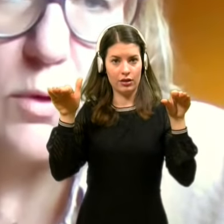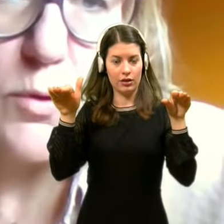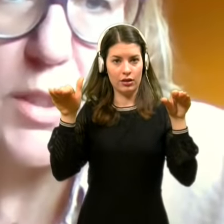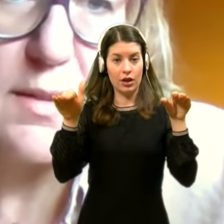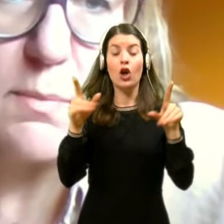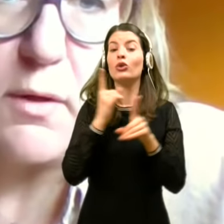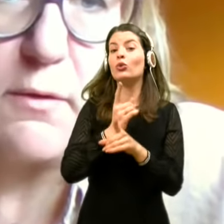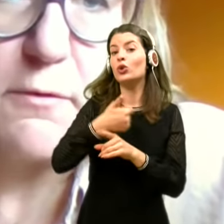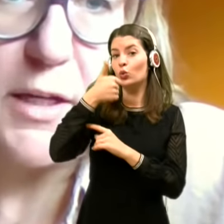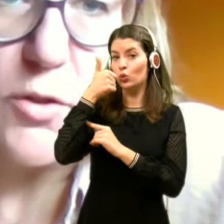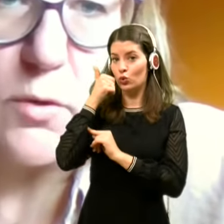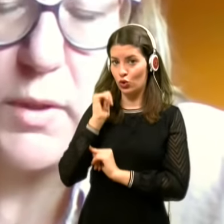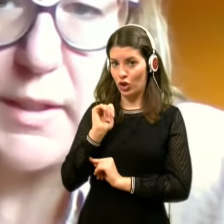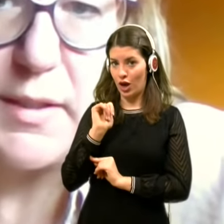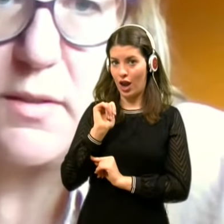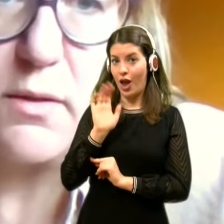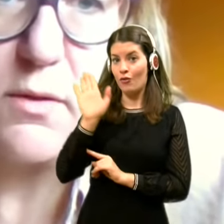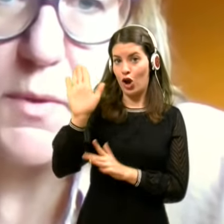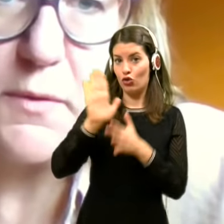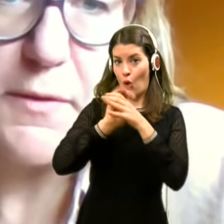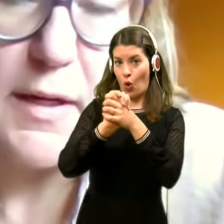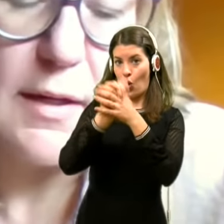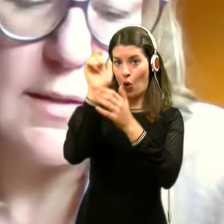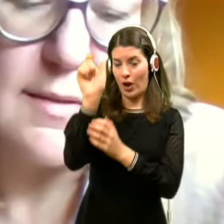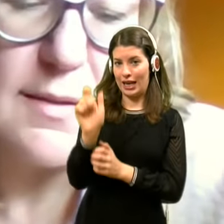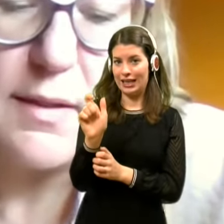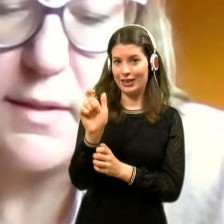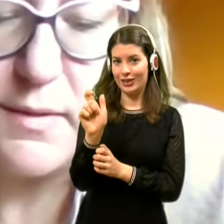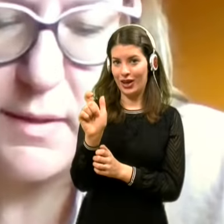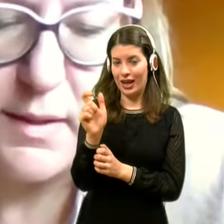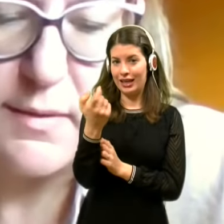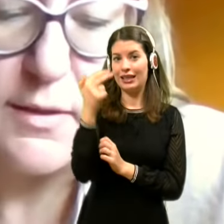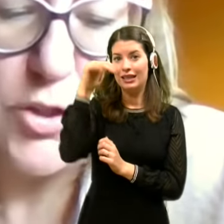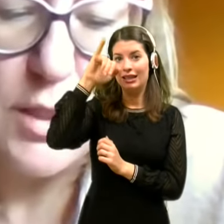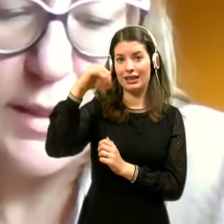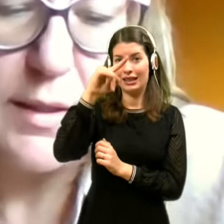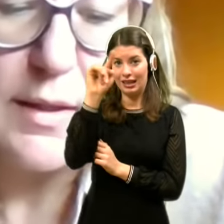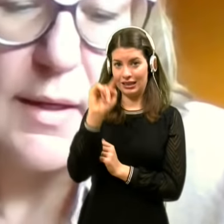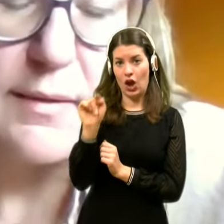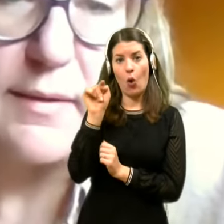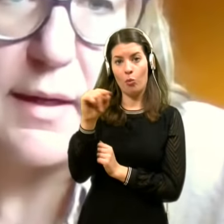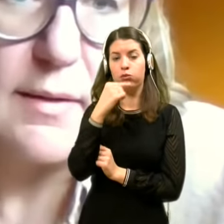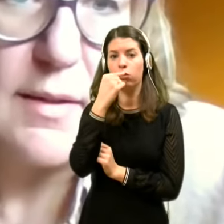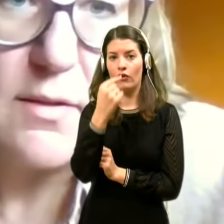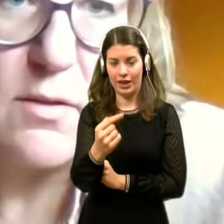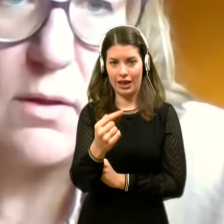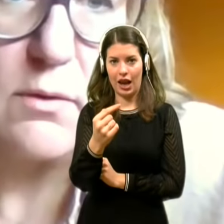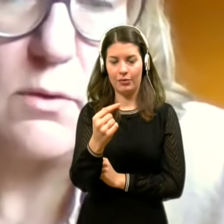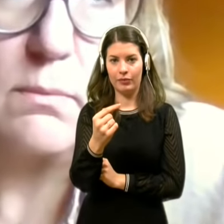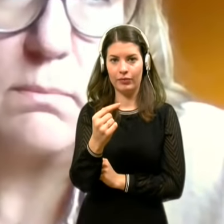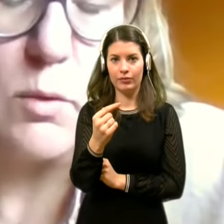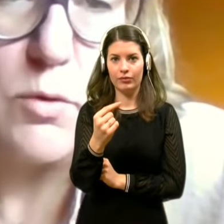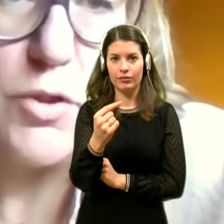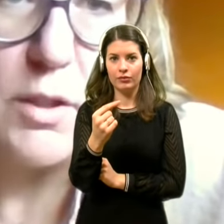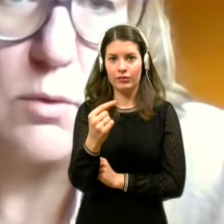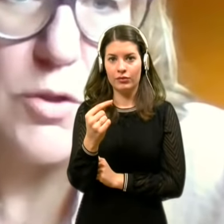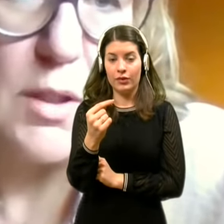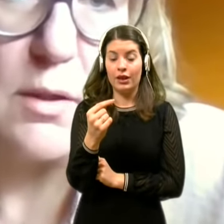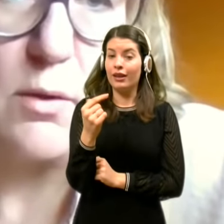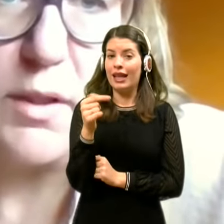Tudi učeli smo vašo kolegico, gospod Fofangel, zna IAZE-ja, slišali, da niso določeni